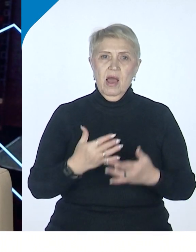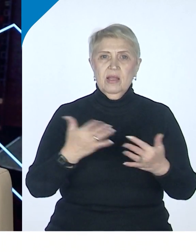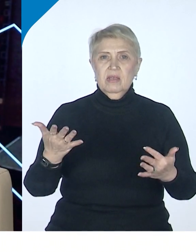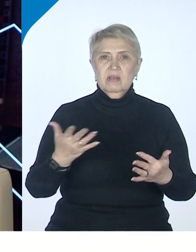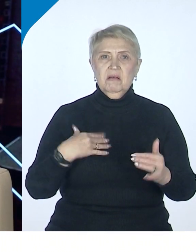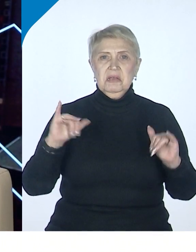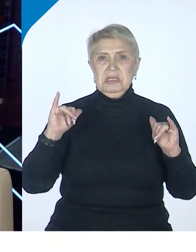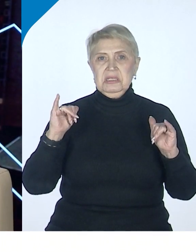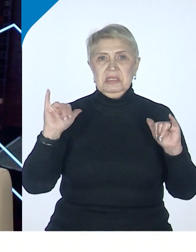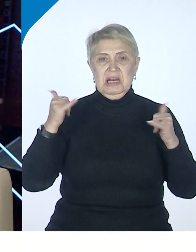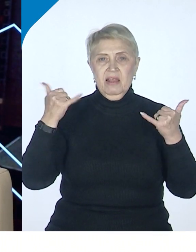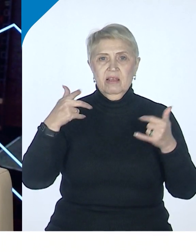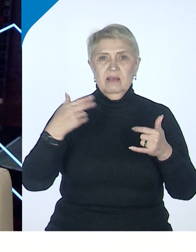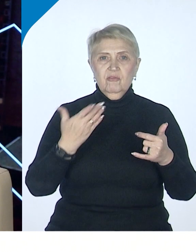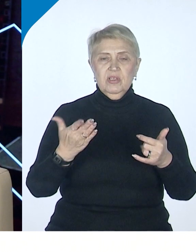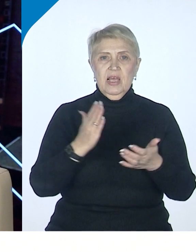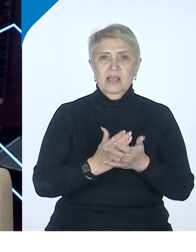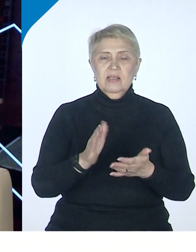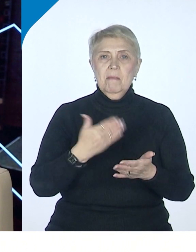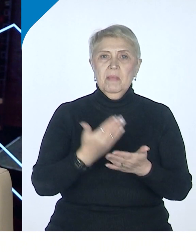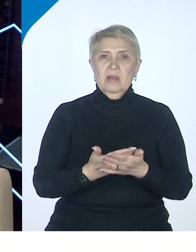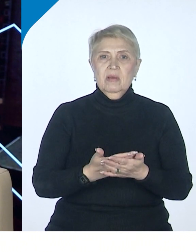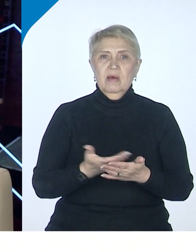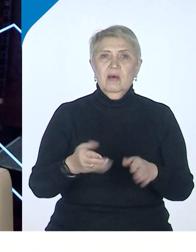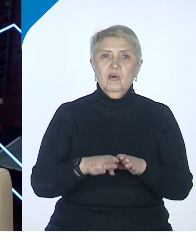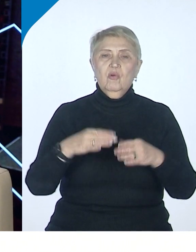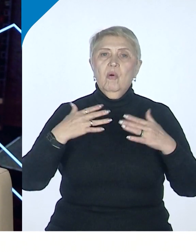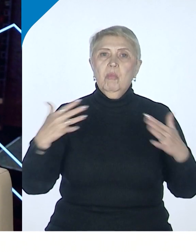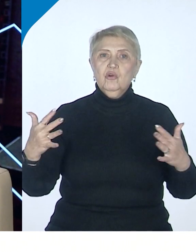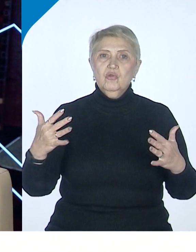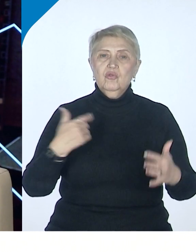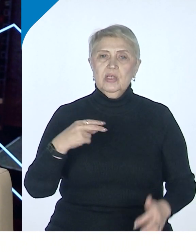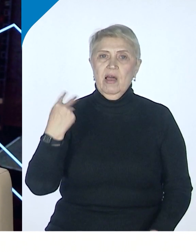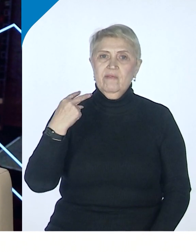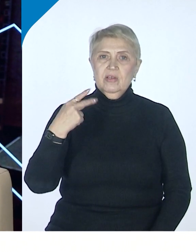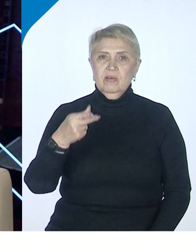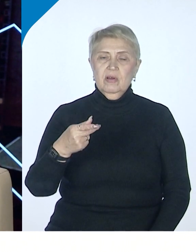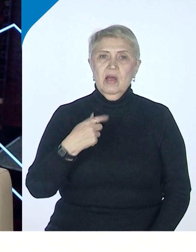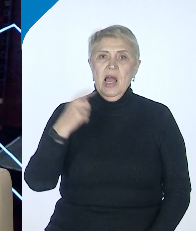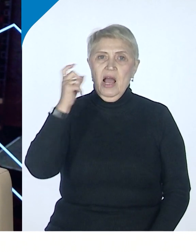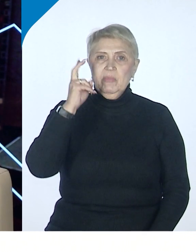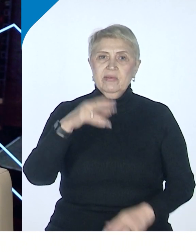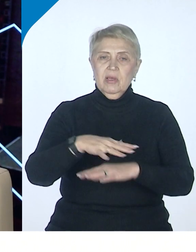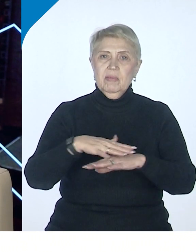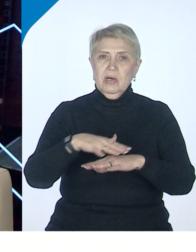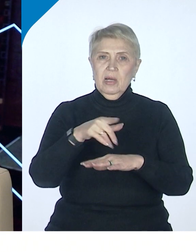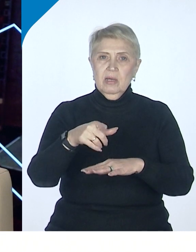иногда бытует представление о том, что такое большой Владивосток и зачем это нужно. Но вот в Хабаровском крае